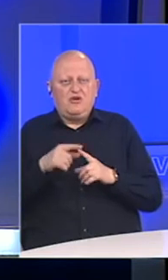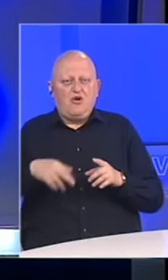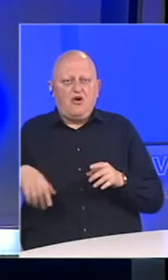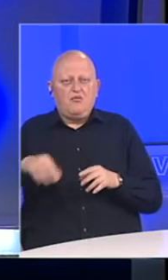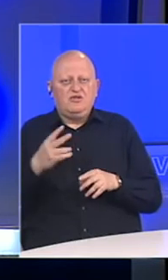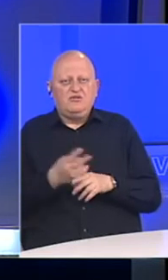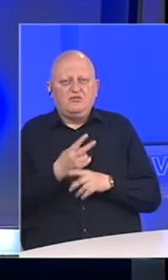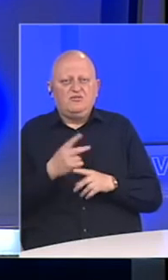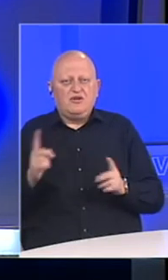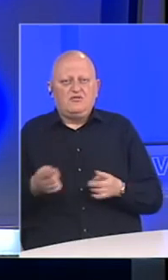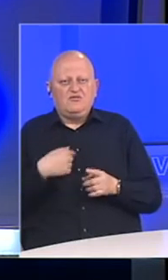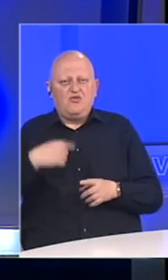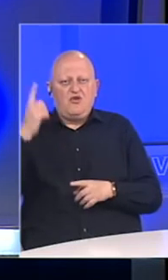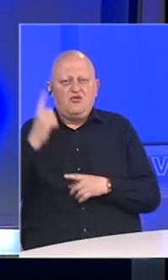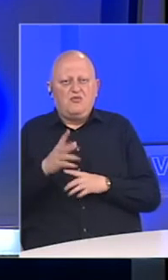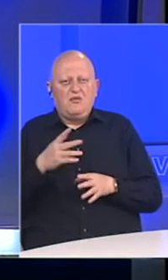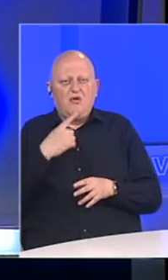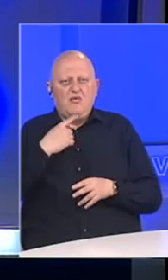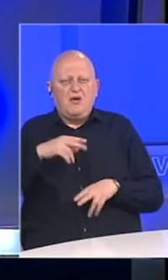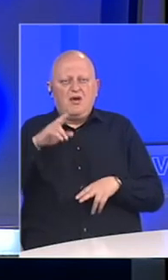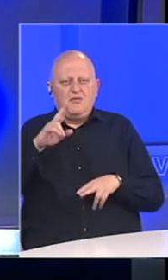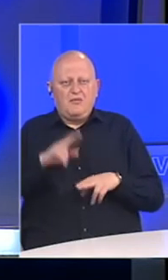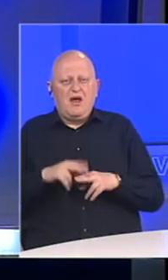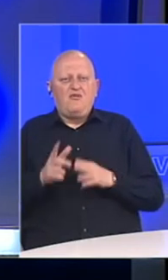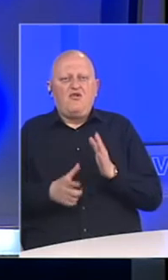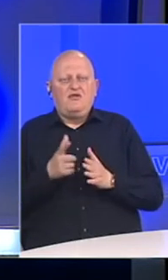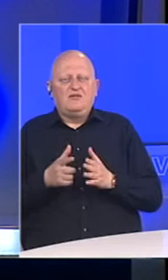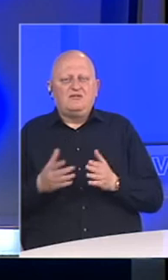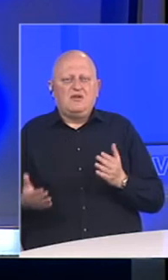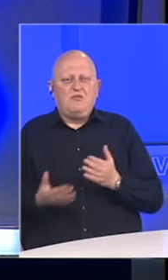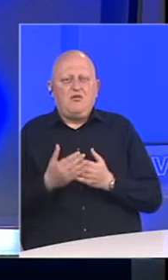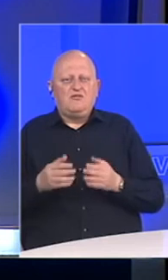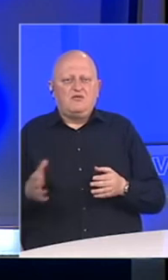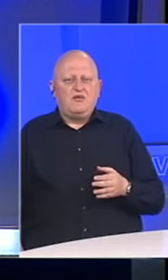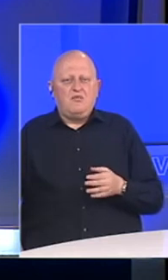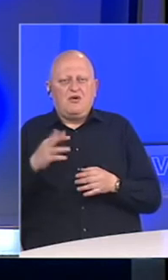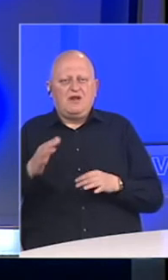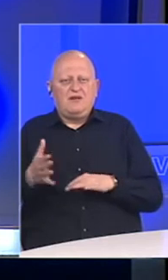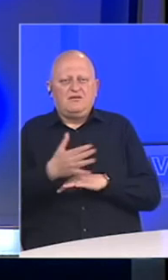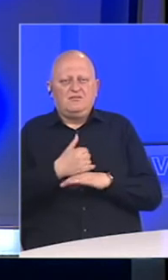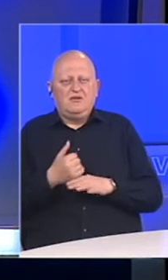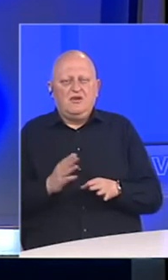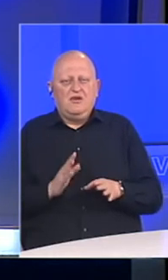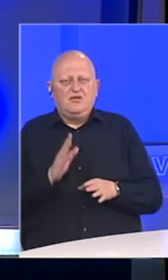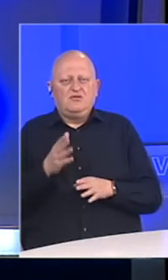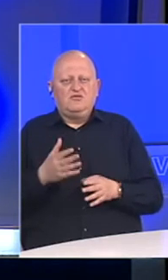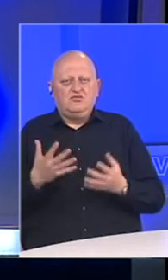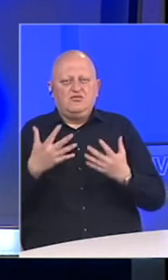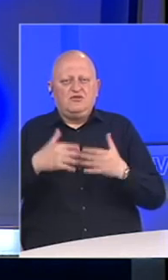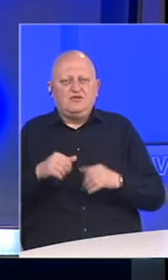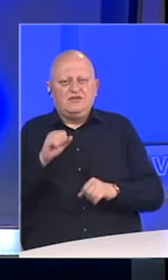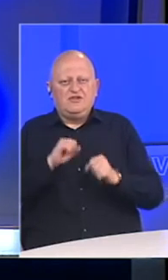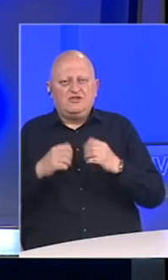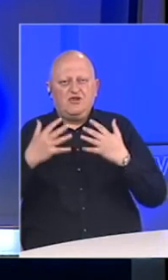obilazi državu i promovira svoju odluku prema kojoj je pravo vrijeme za ponovno pokretanje ekonomije. Posjet u